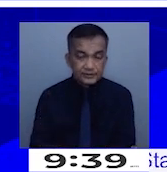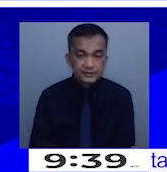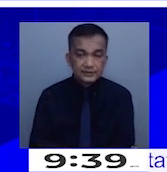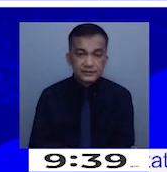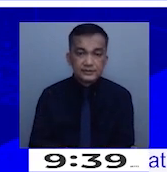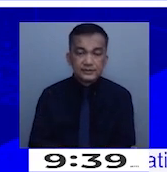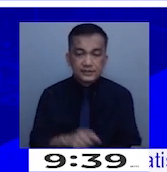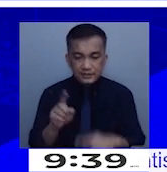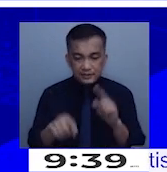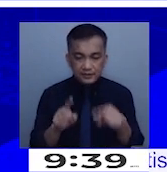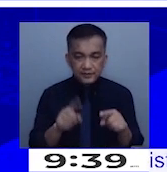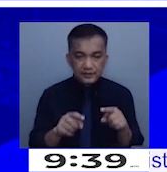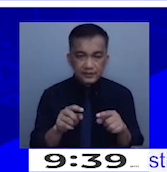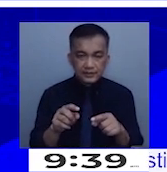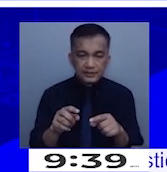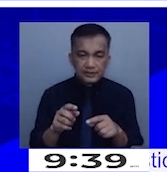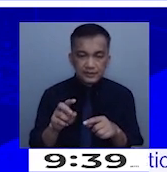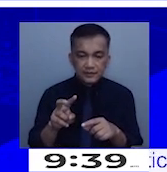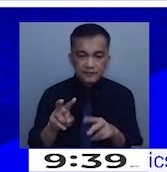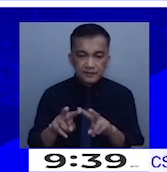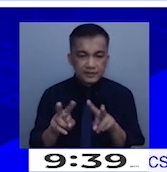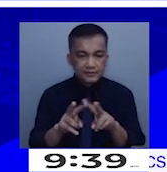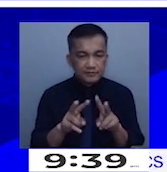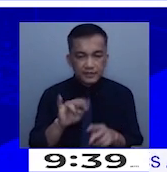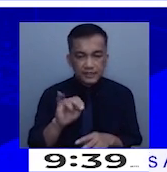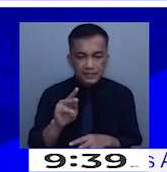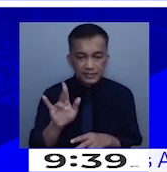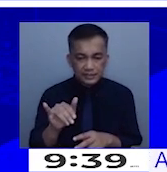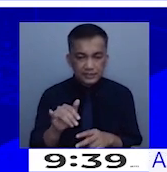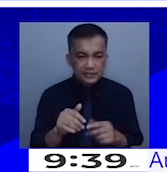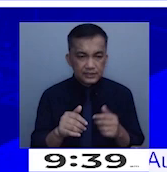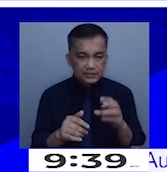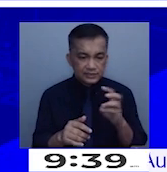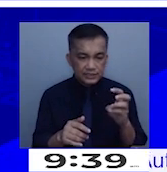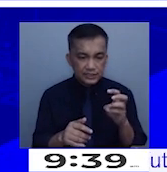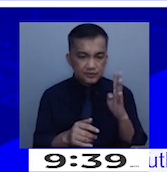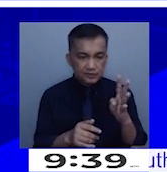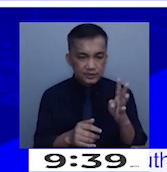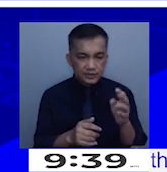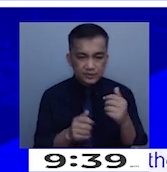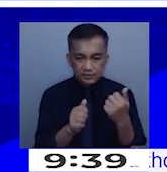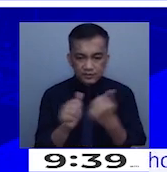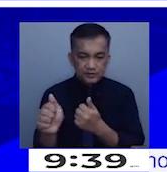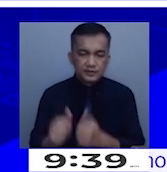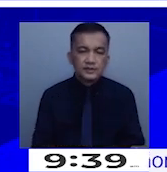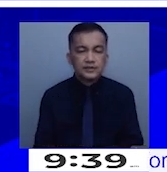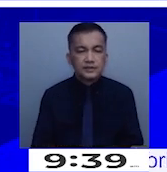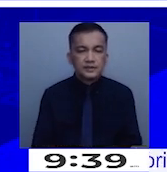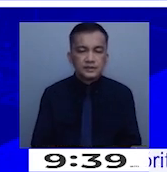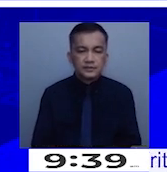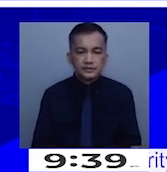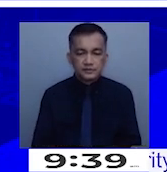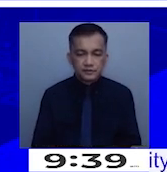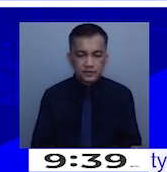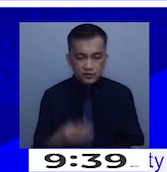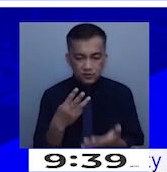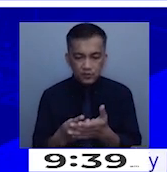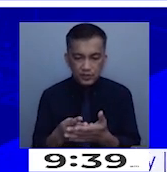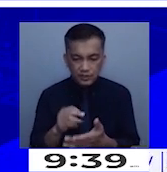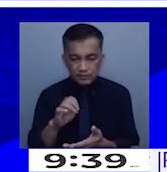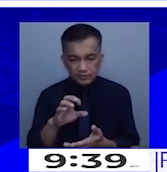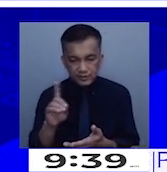varieties ang nakuha namin at 640 ang compliance based on the price cap. doon sa well milled naman, 3